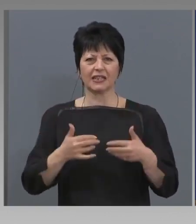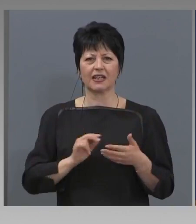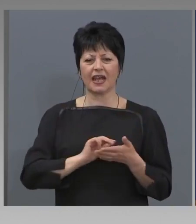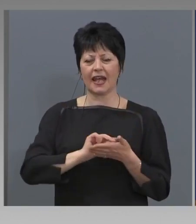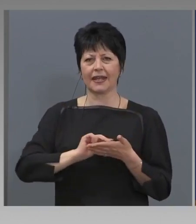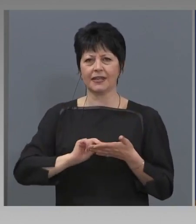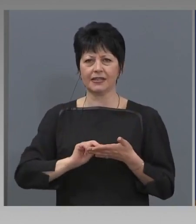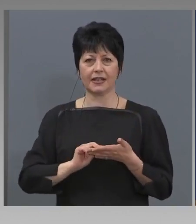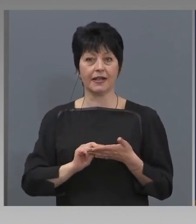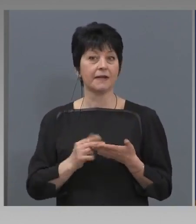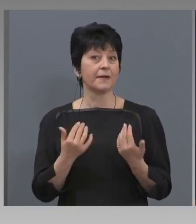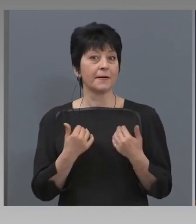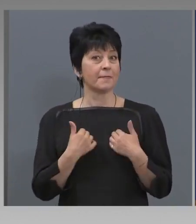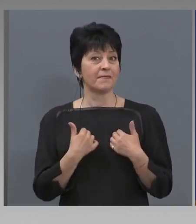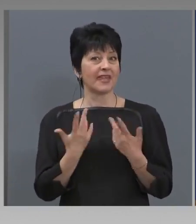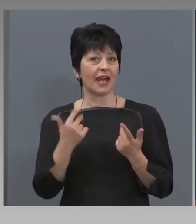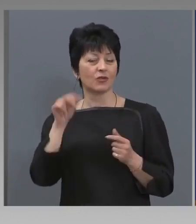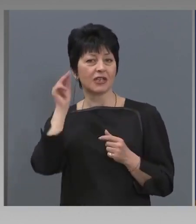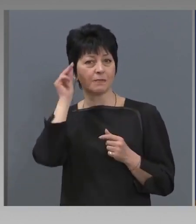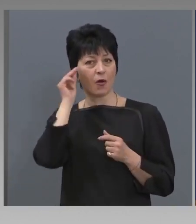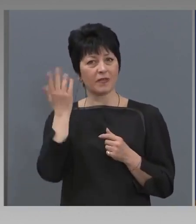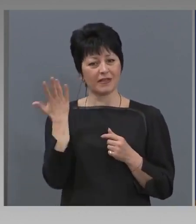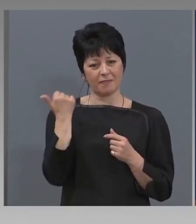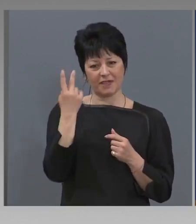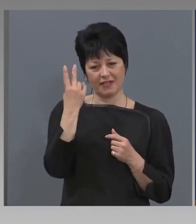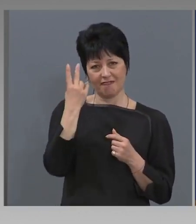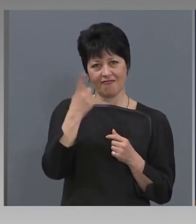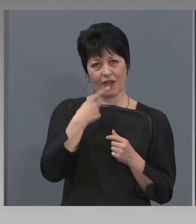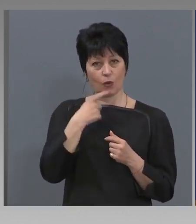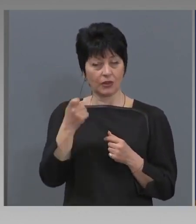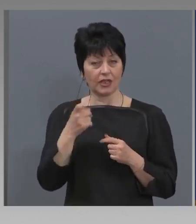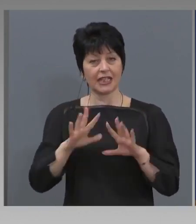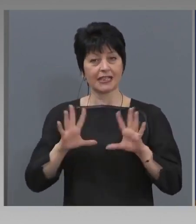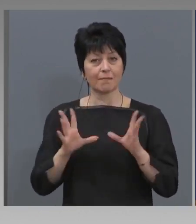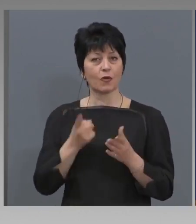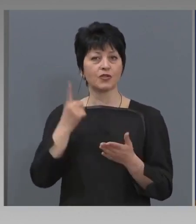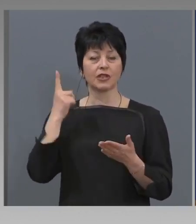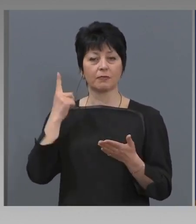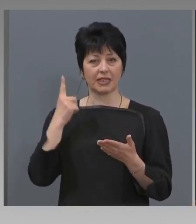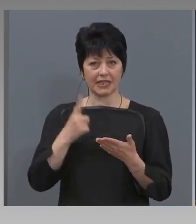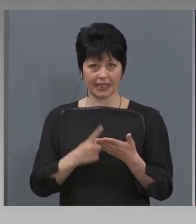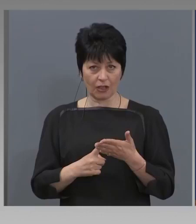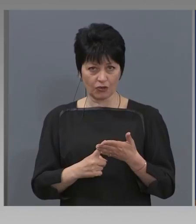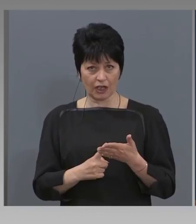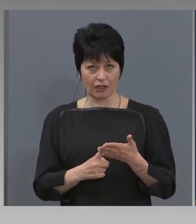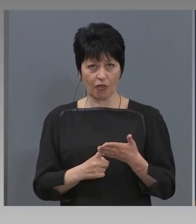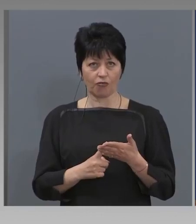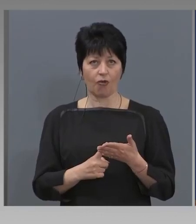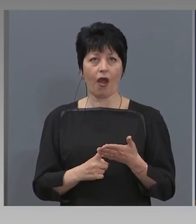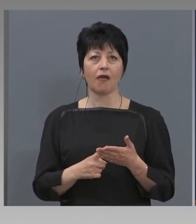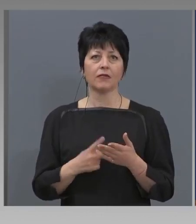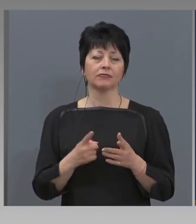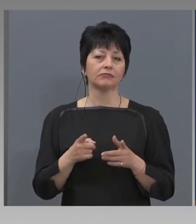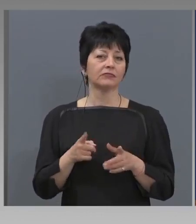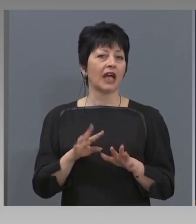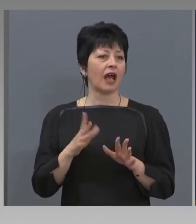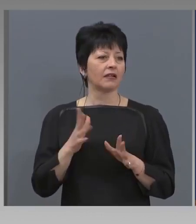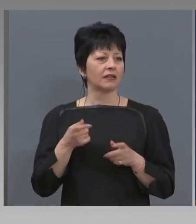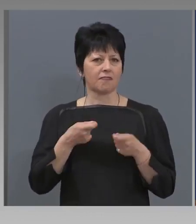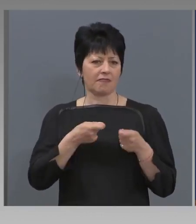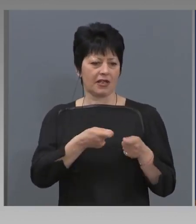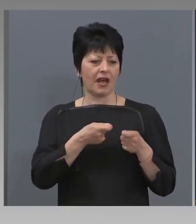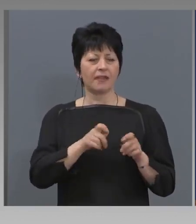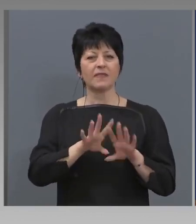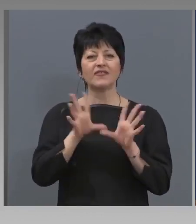регистрите. Ние, ако си спомняте, преди две години започнахме задължително да караме